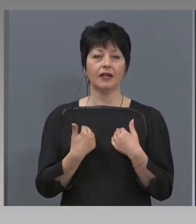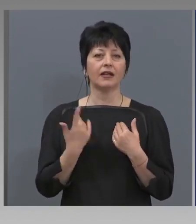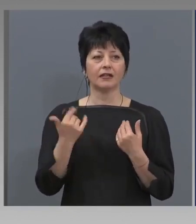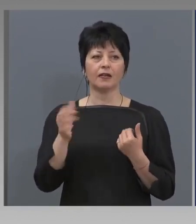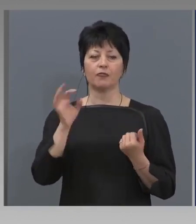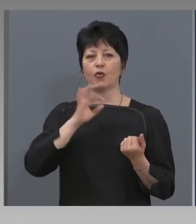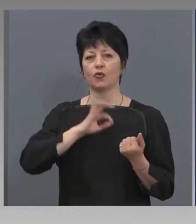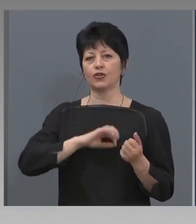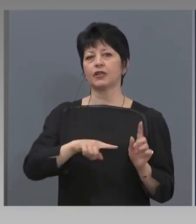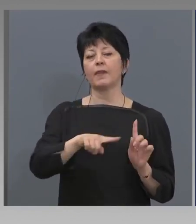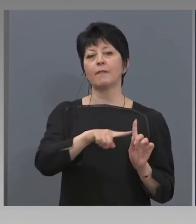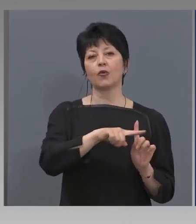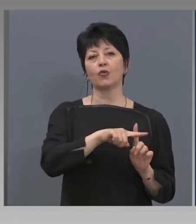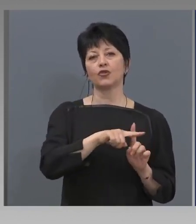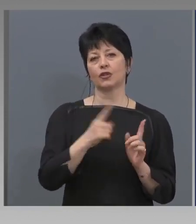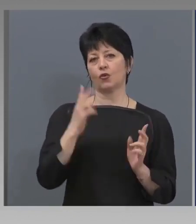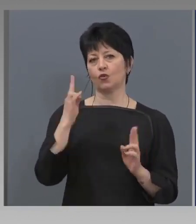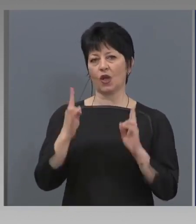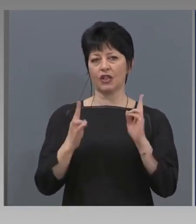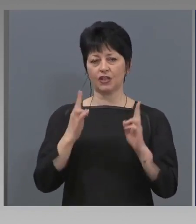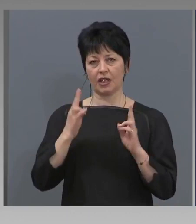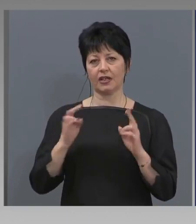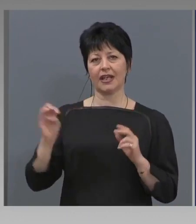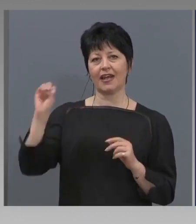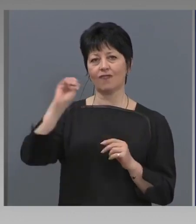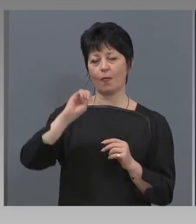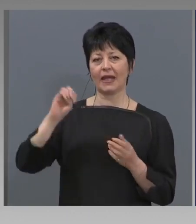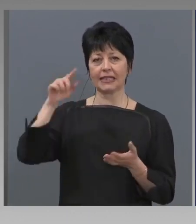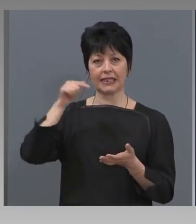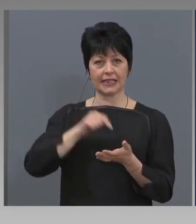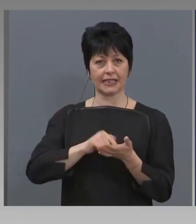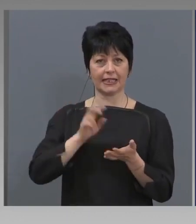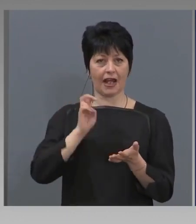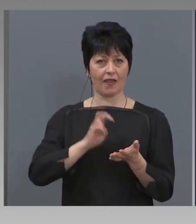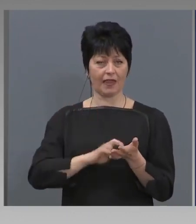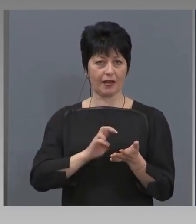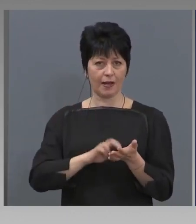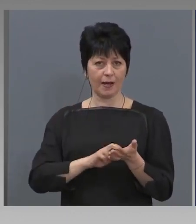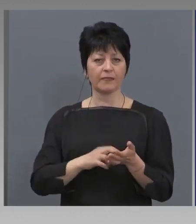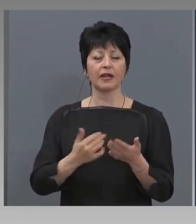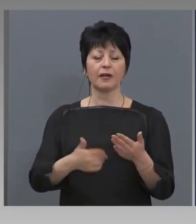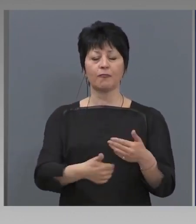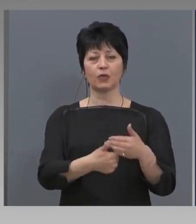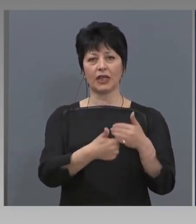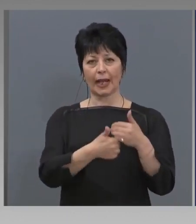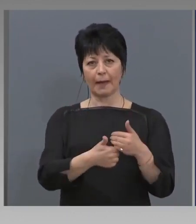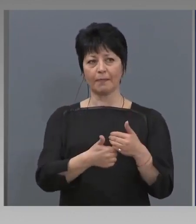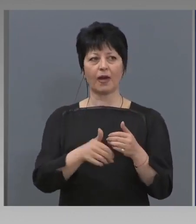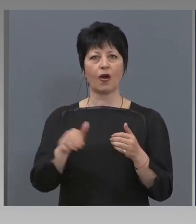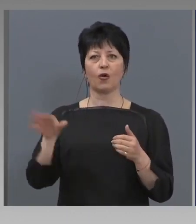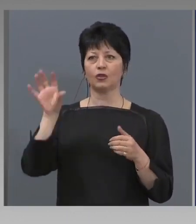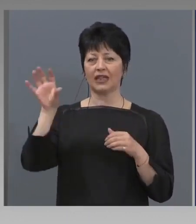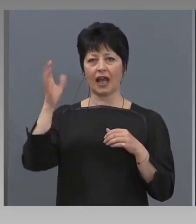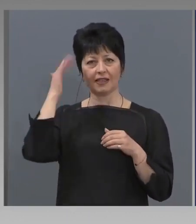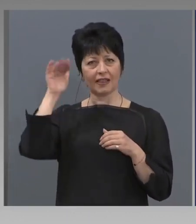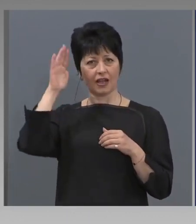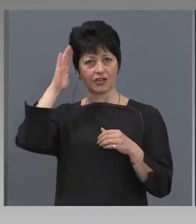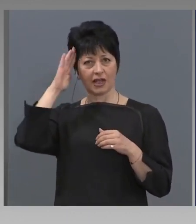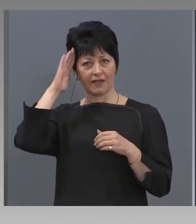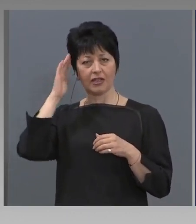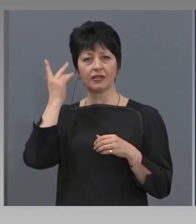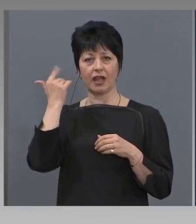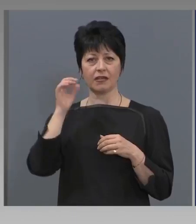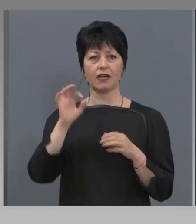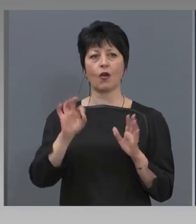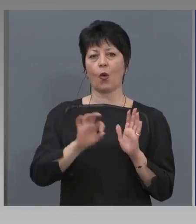получим положително решение на Европейската Централна банка, политическа подкрепа от останалите държави и положителна оценка от Европейската